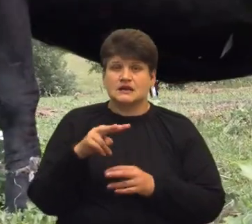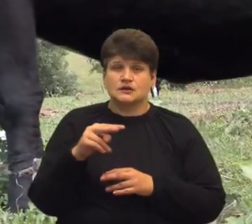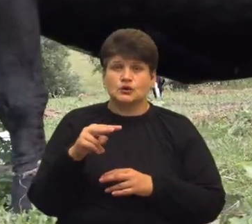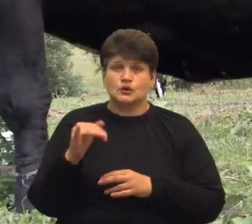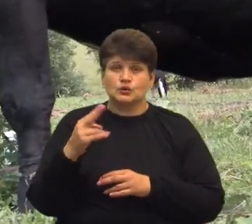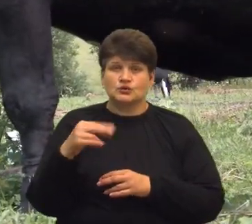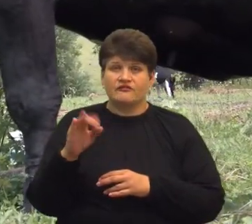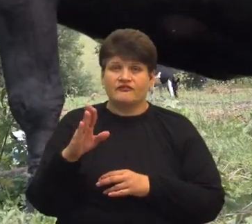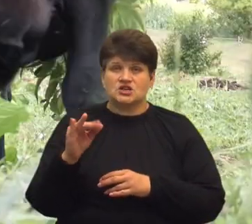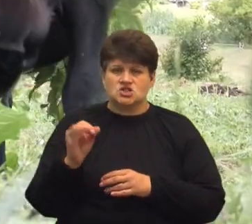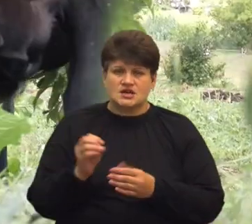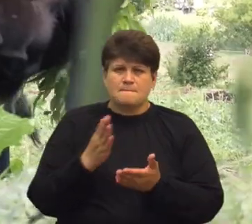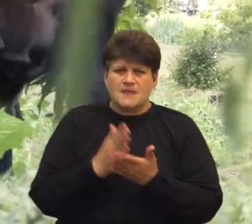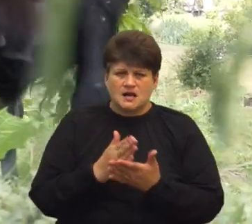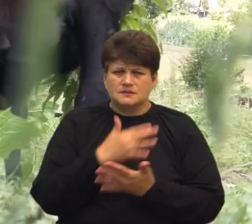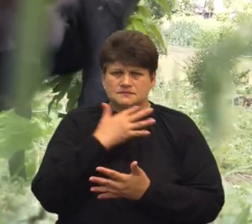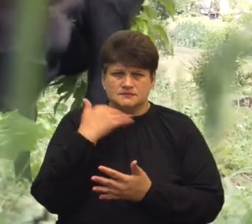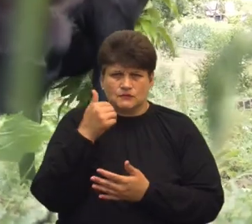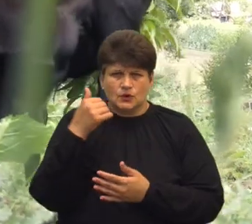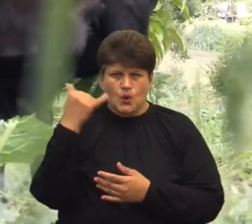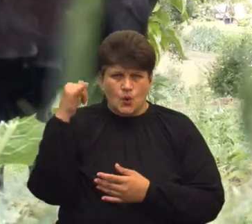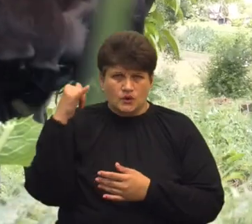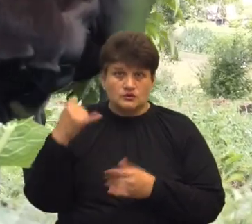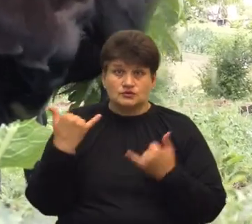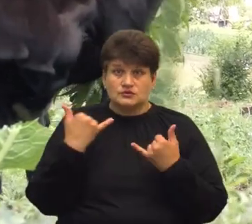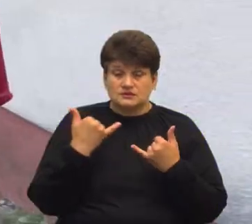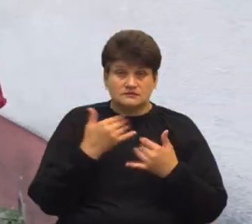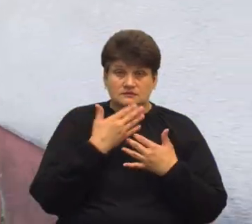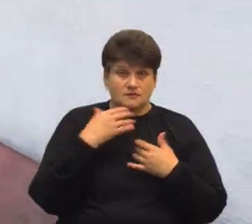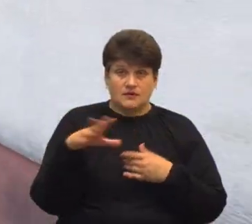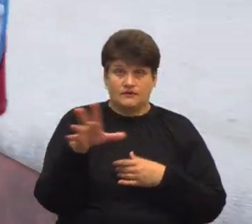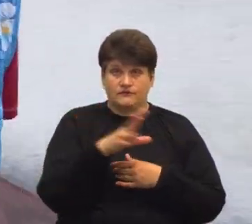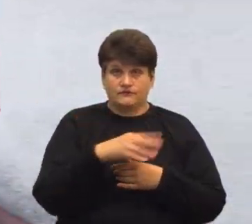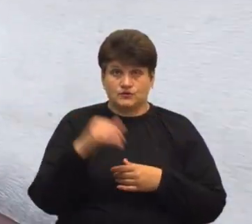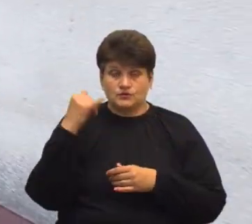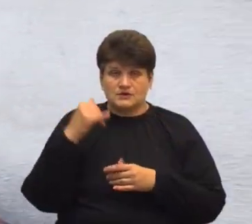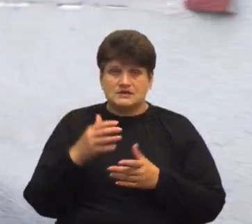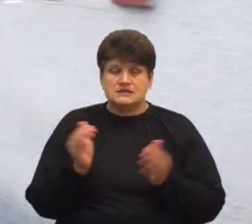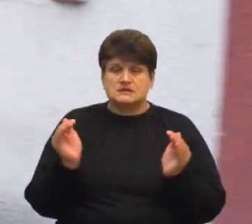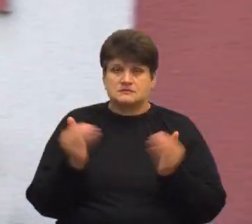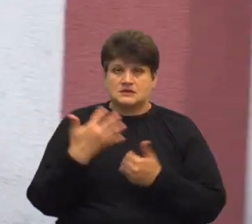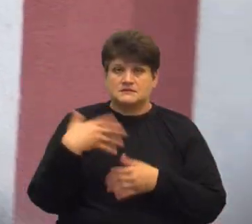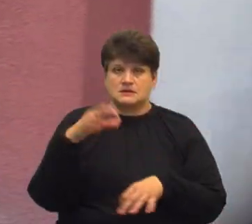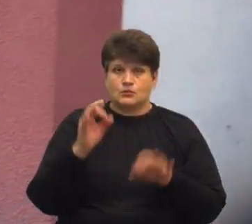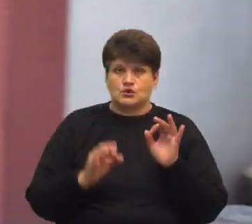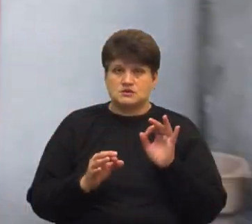дворі тримали по декілька корів, то зараз не всюди побачиш і одну. Зменшилось на 50%.